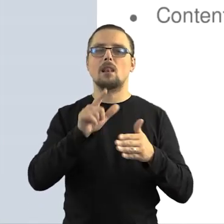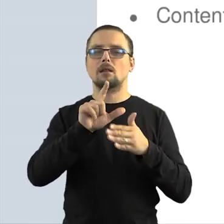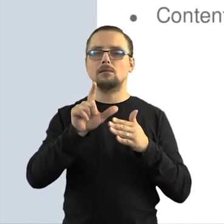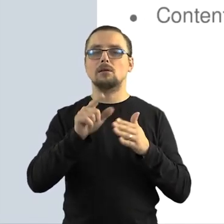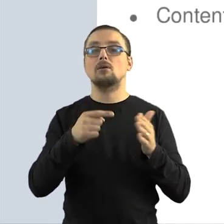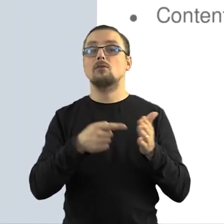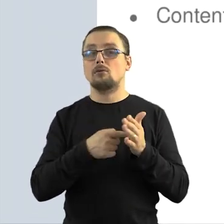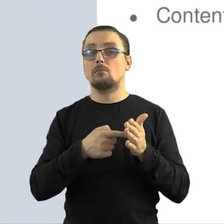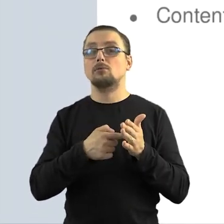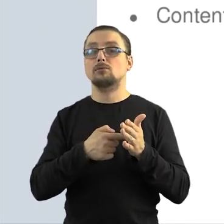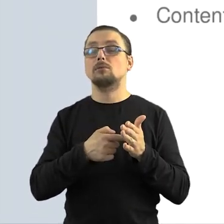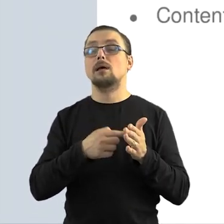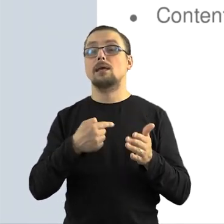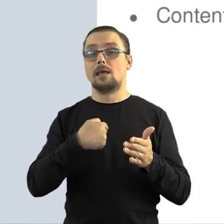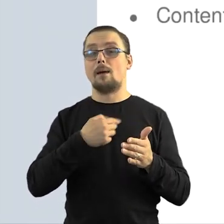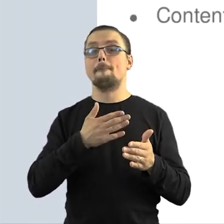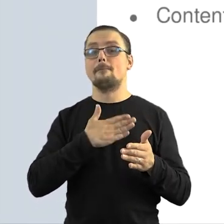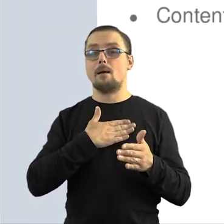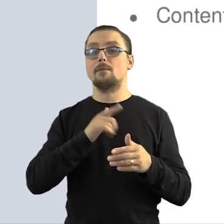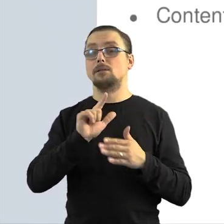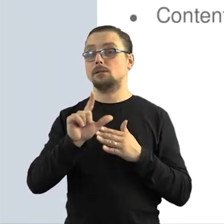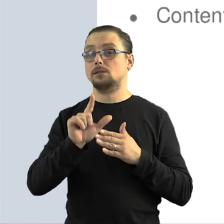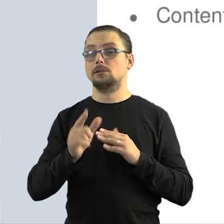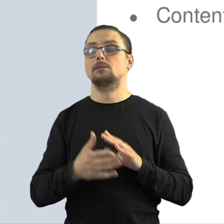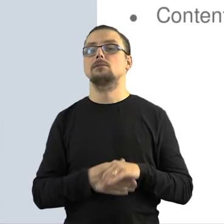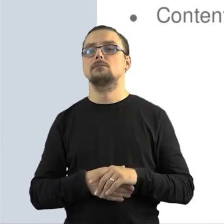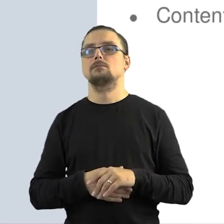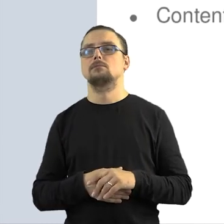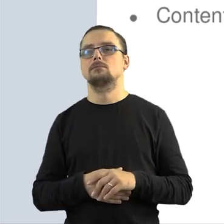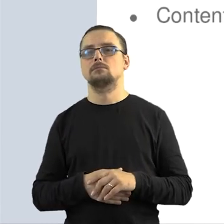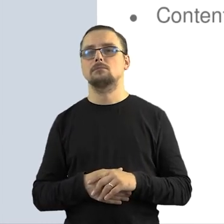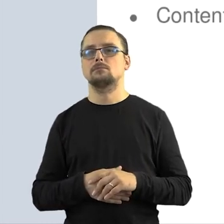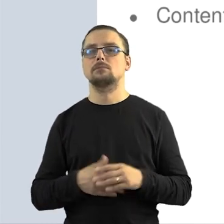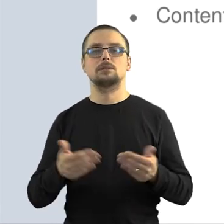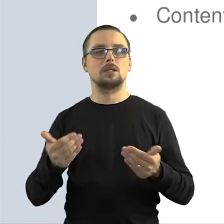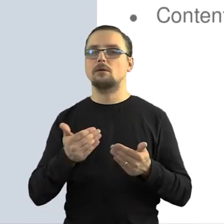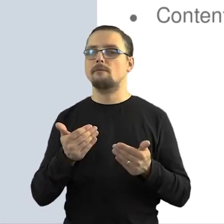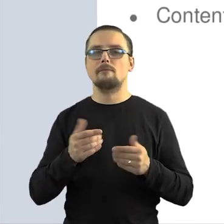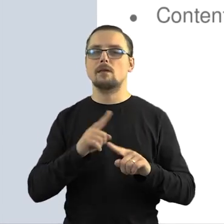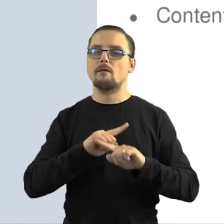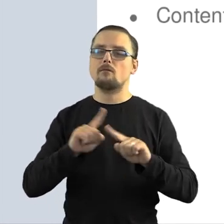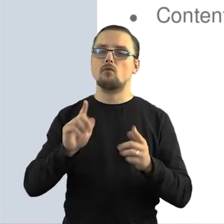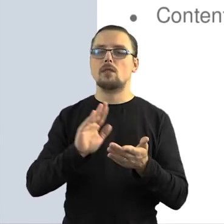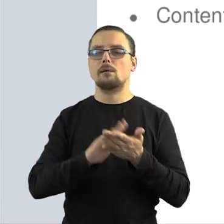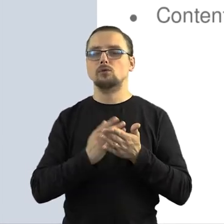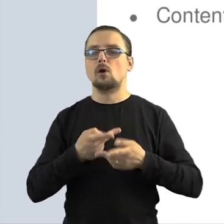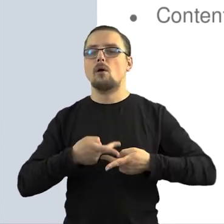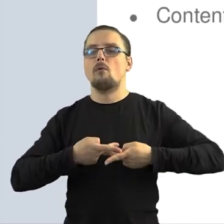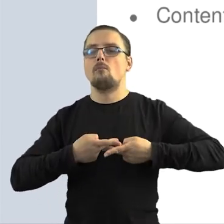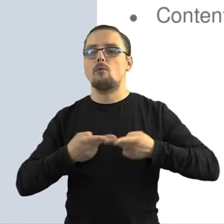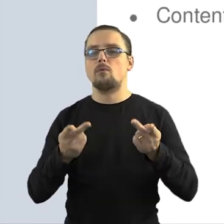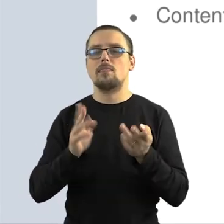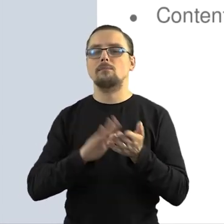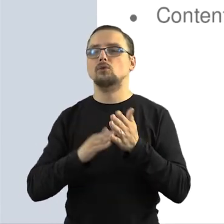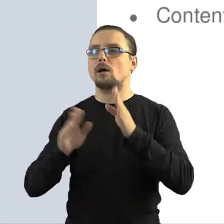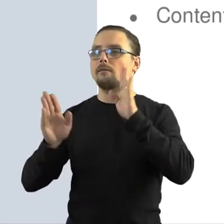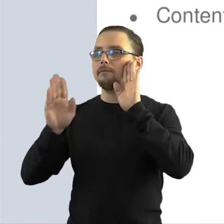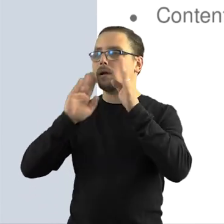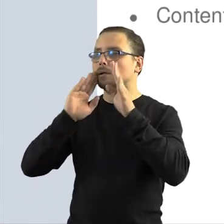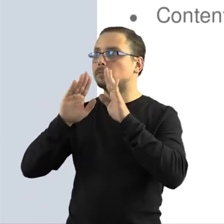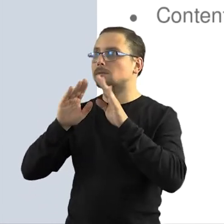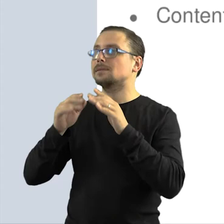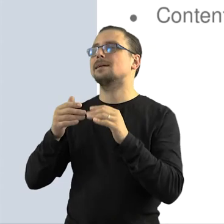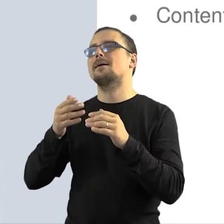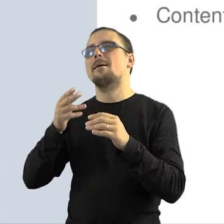punktu widzenia licencji do czegoś, my musimy mieć możliwość udzielania tego typu licencji. Czyli nie mogą Państwo